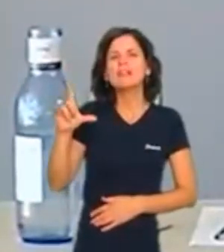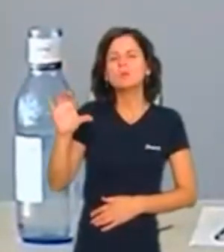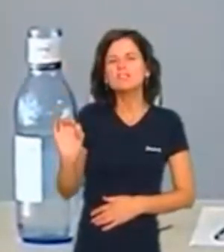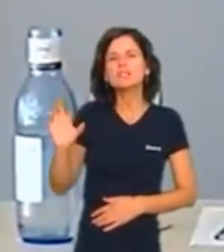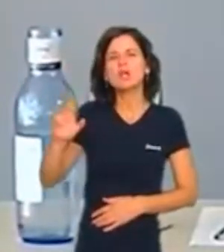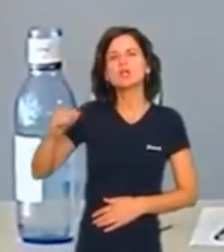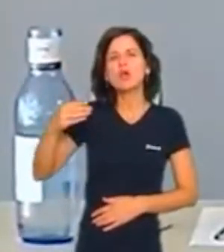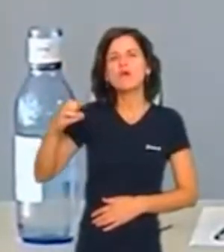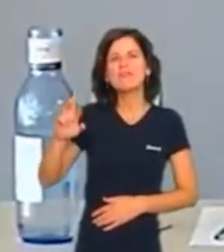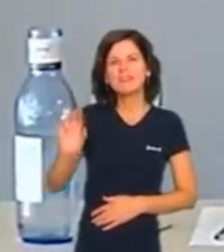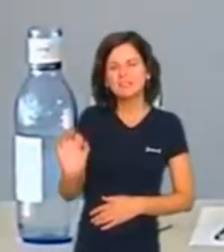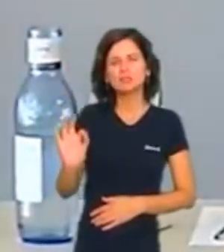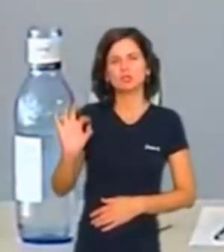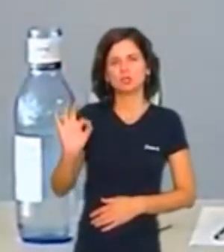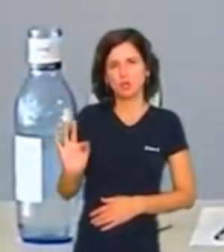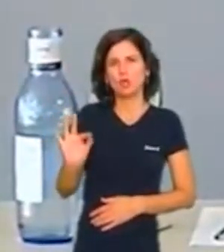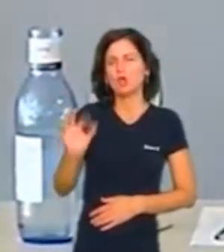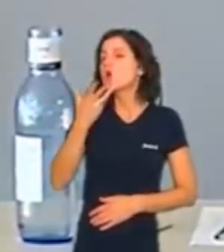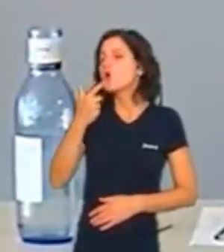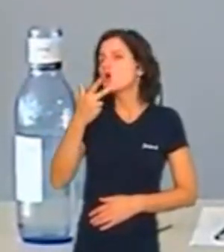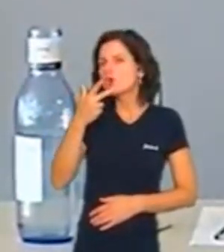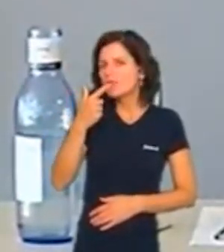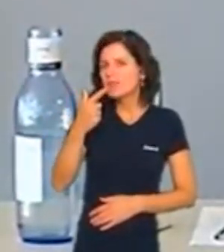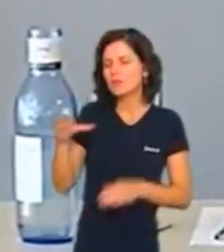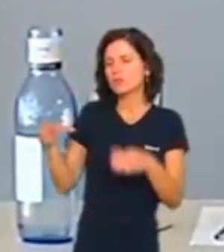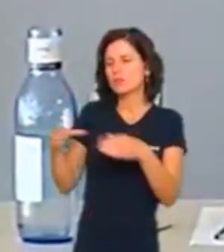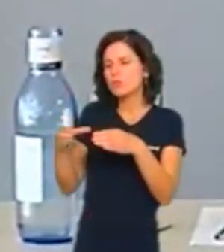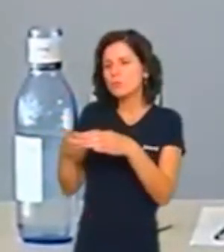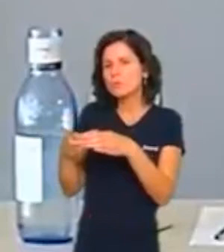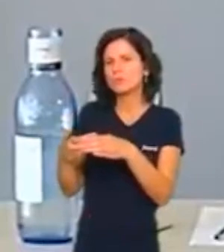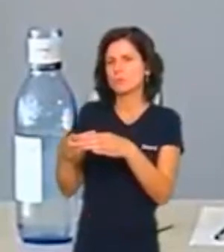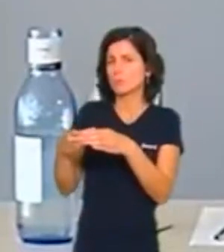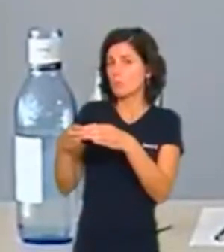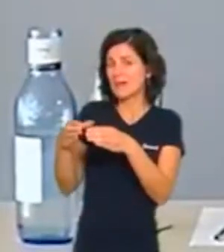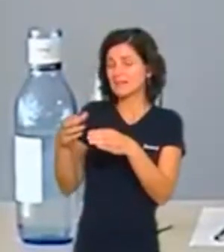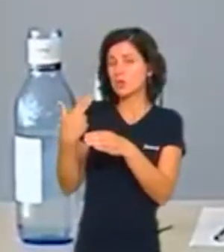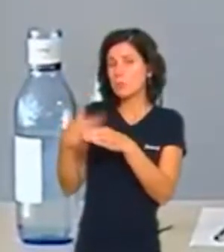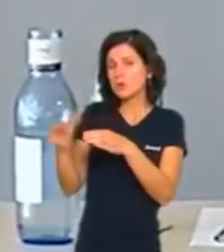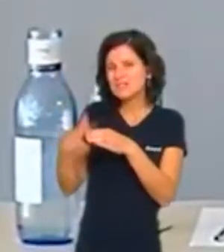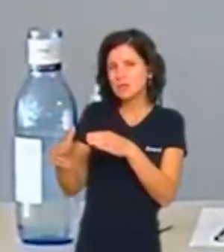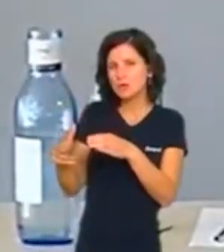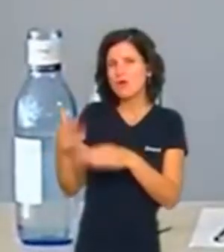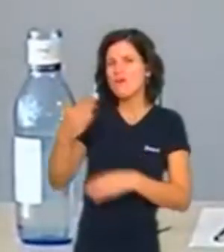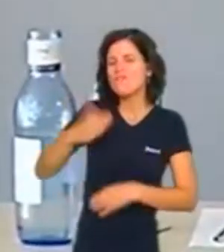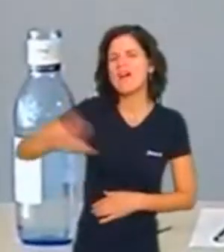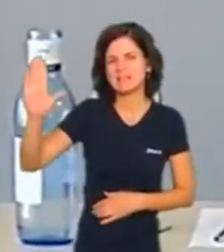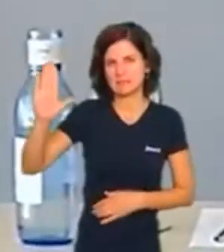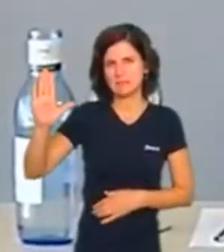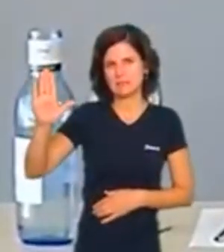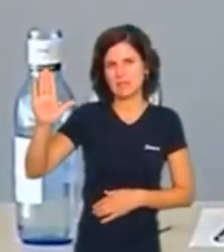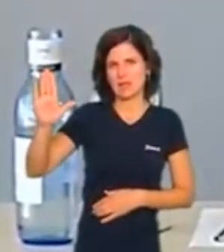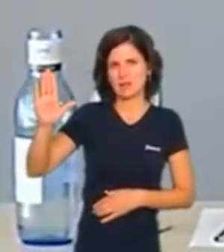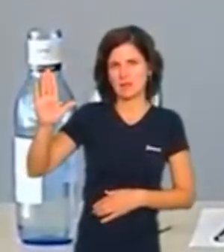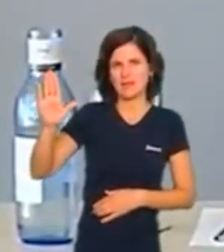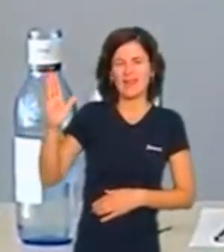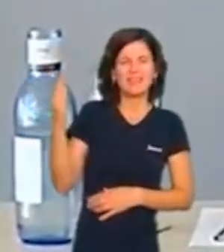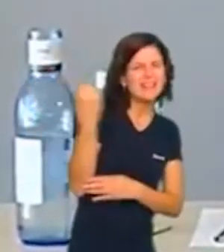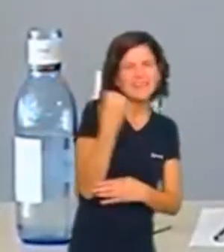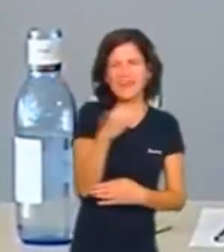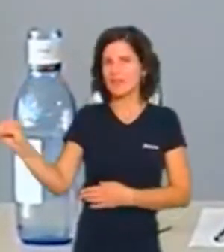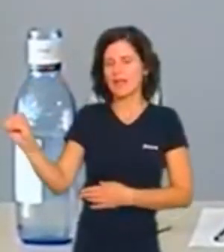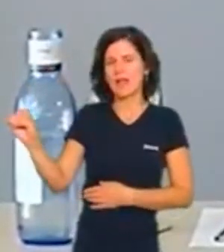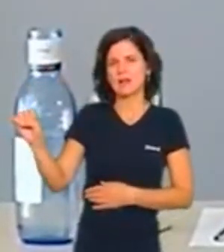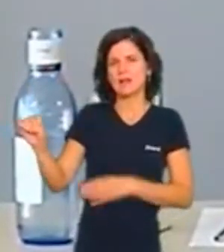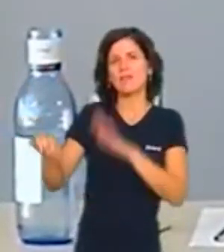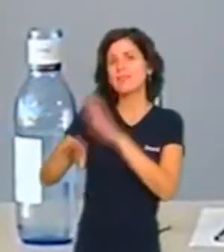feixista, d'ultres, d'extrema dreta i conegut també per determinades activitats